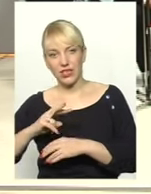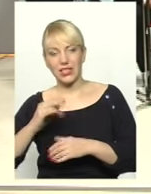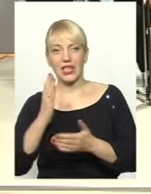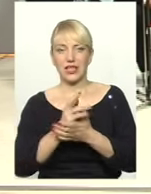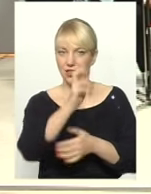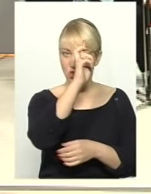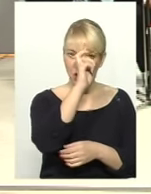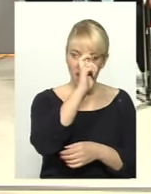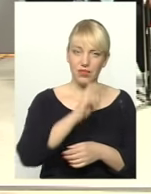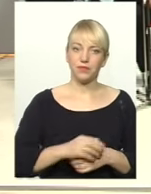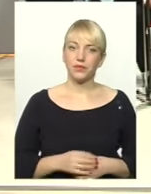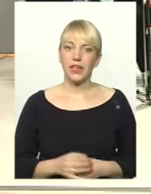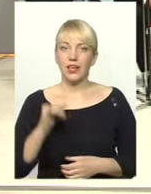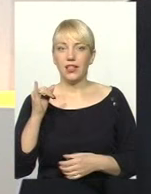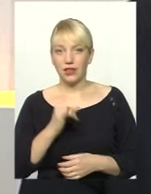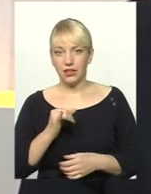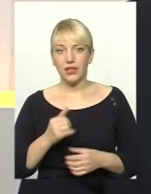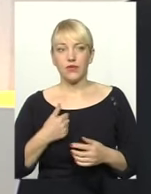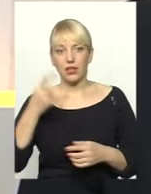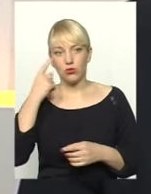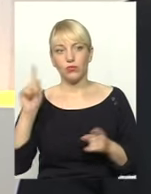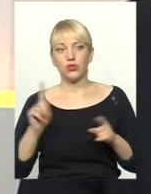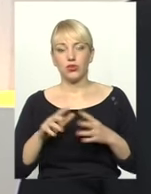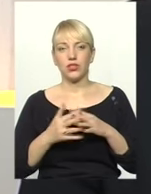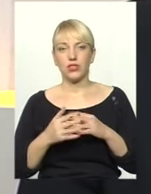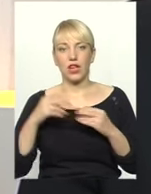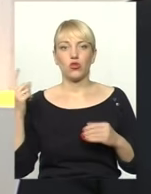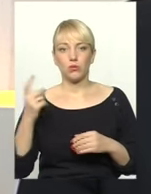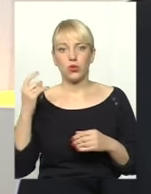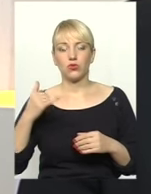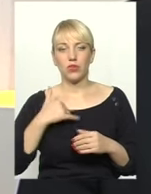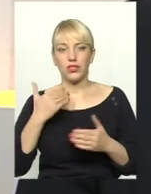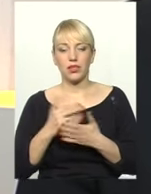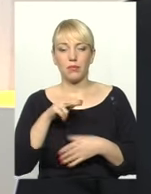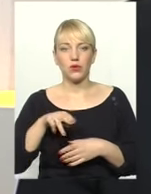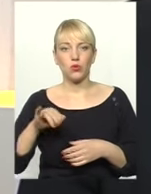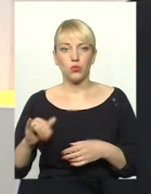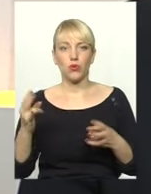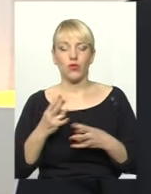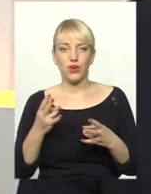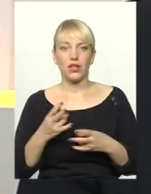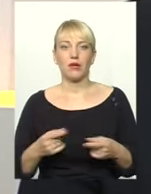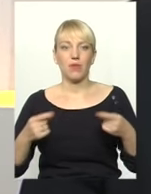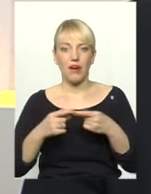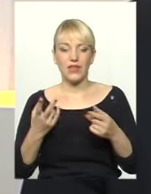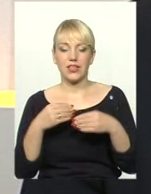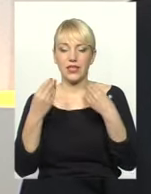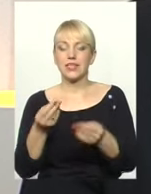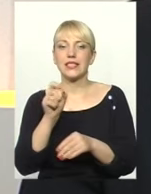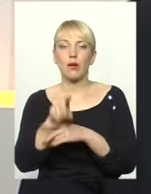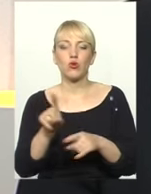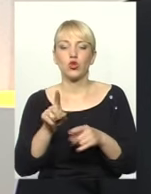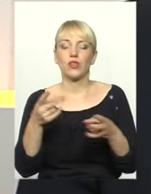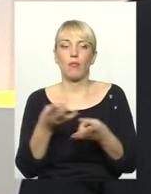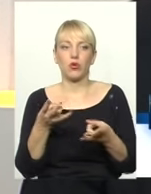держава, і, я думаю, сільське господарство, в нас є ПТУ, повинно певне скласти замовлення, що нам